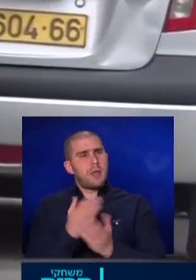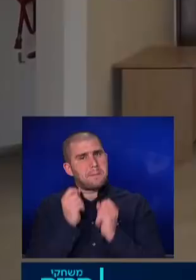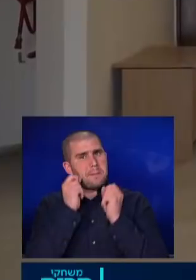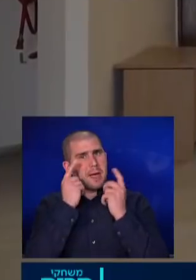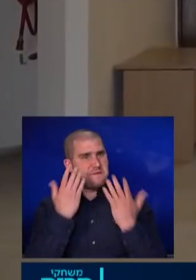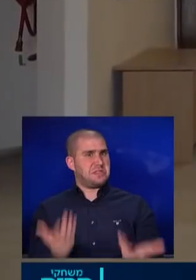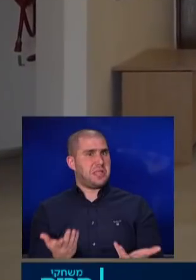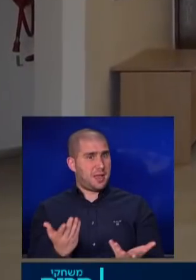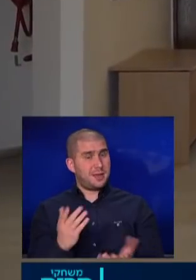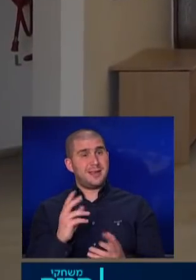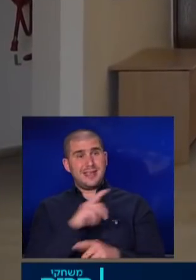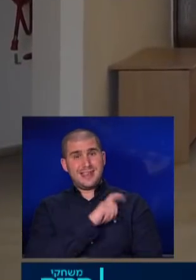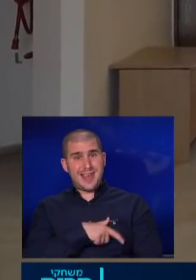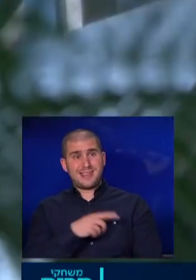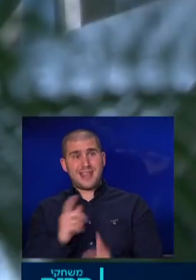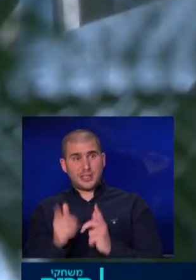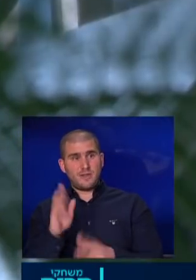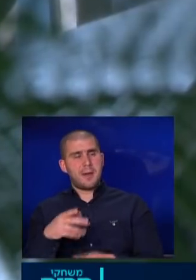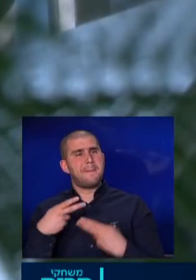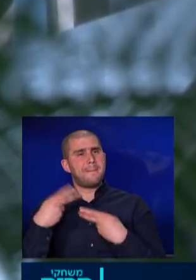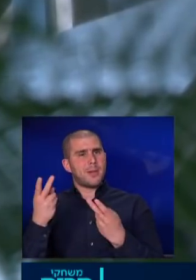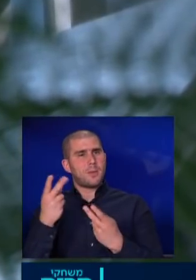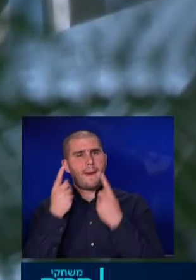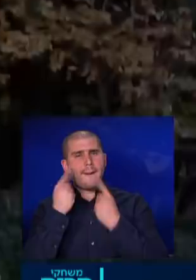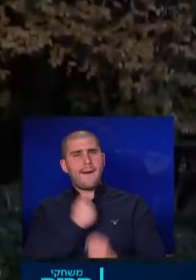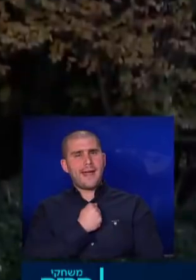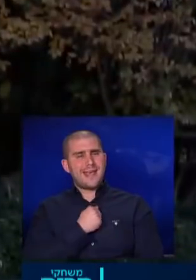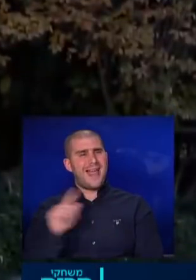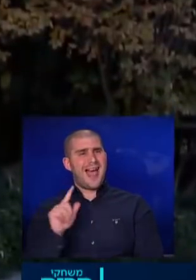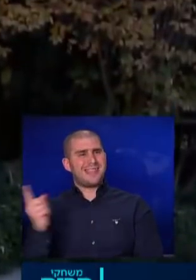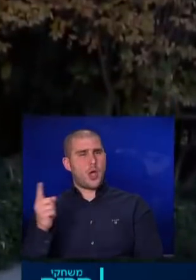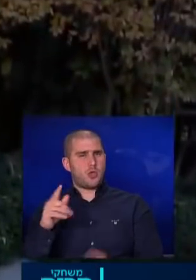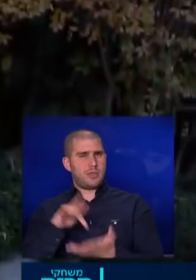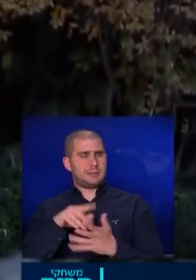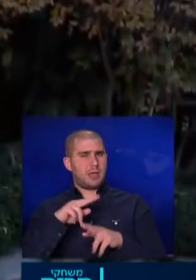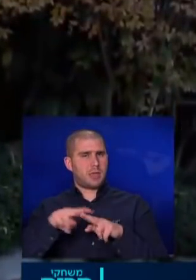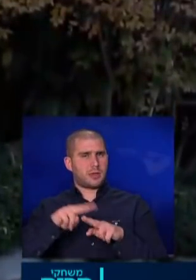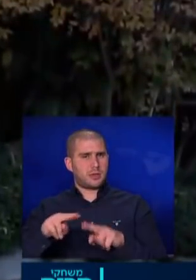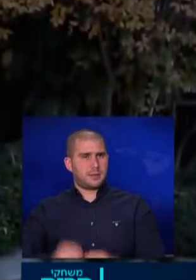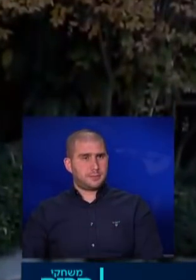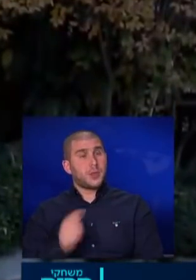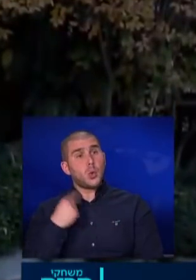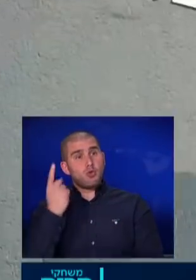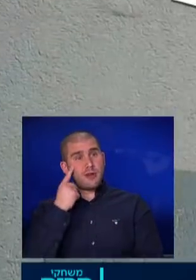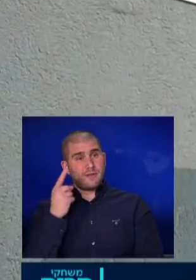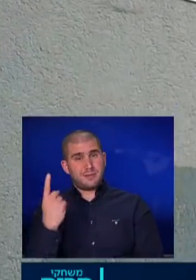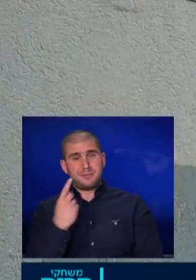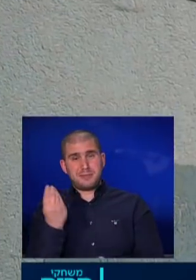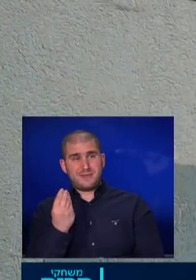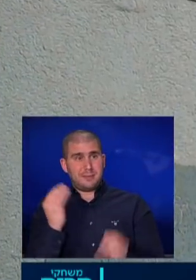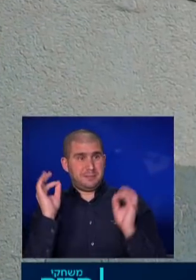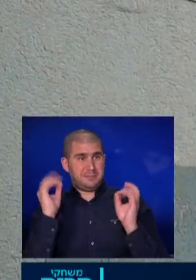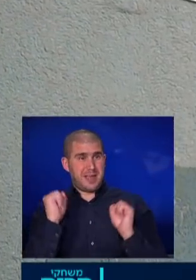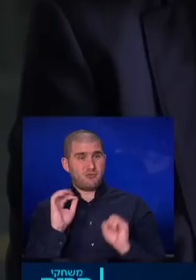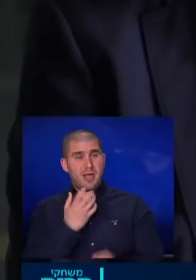על פניו בניריית קלנסוע לבין בית החולים החרדי לניידו ששוכן בנתניה אני חושב שבדברי היסוד של הרבי